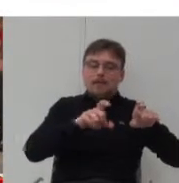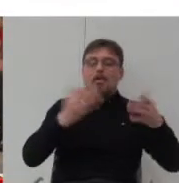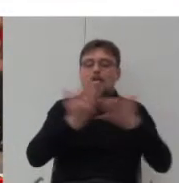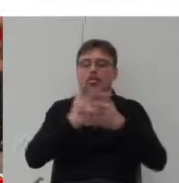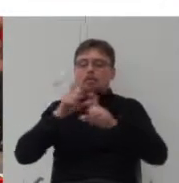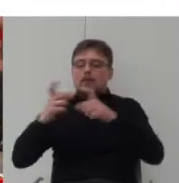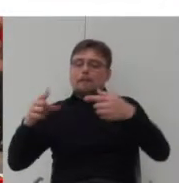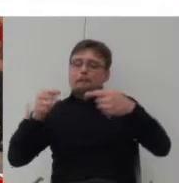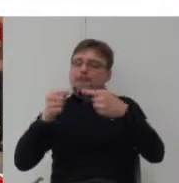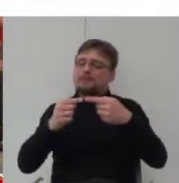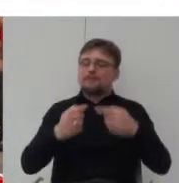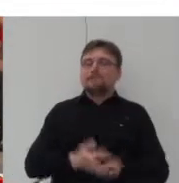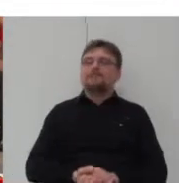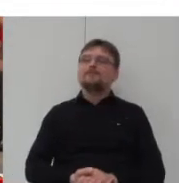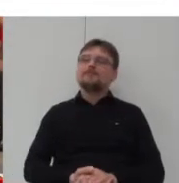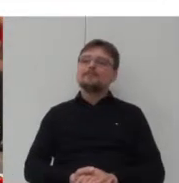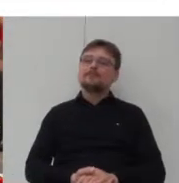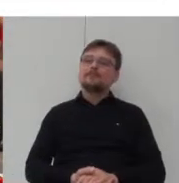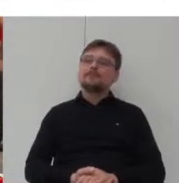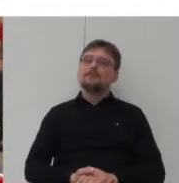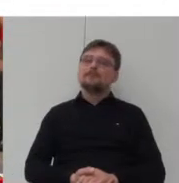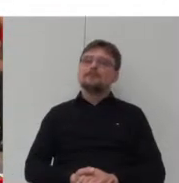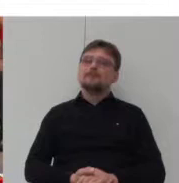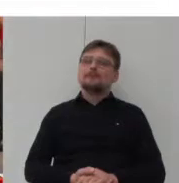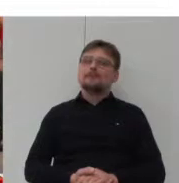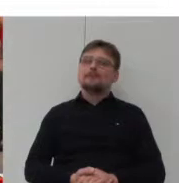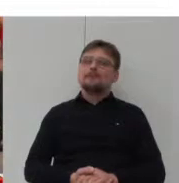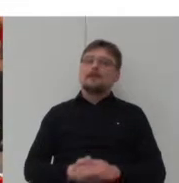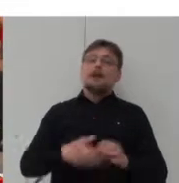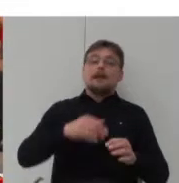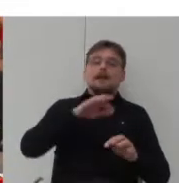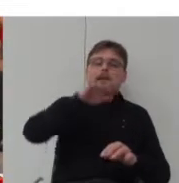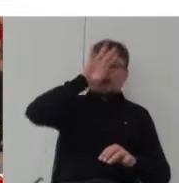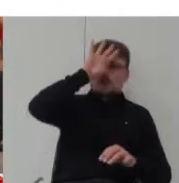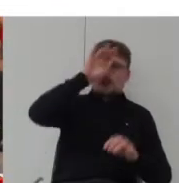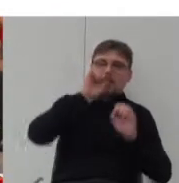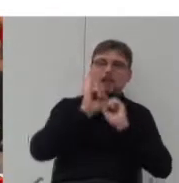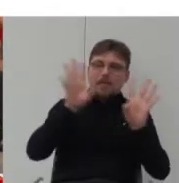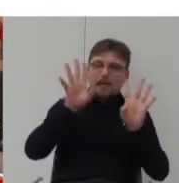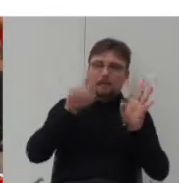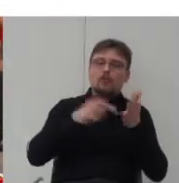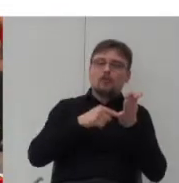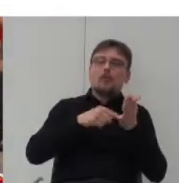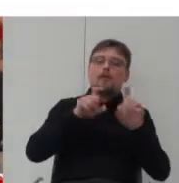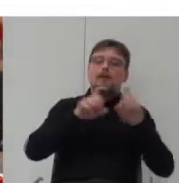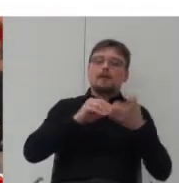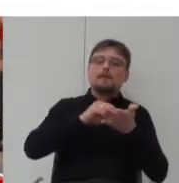znajdują się budynki zaznaczone kolorem jasno-szarym, istniejące, wpisane do rejestru zabytków.